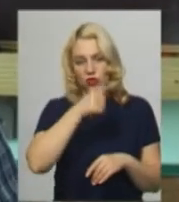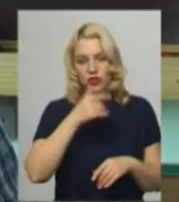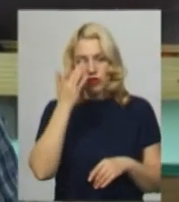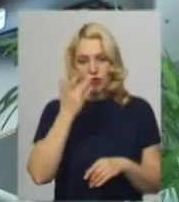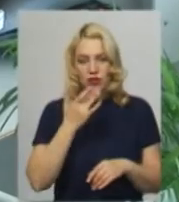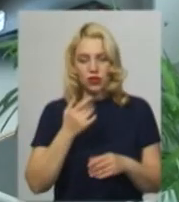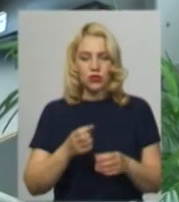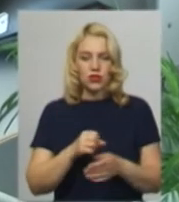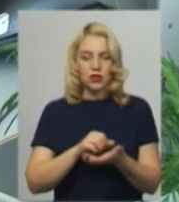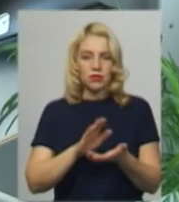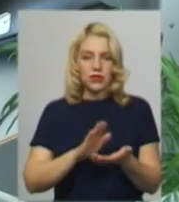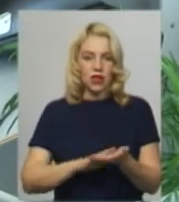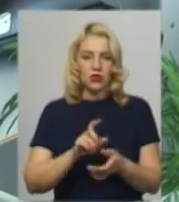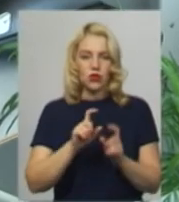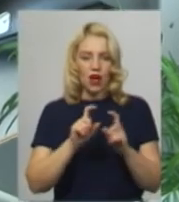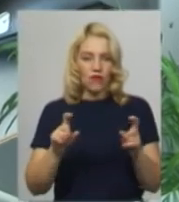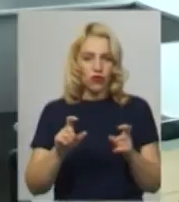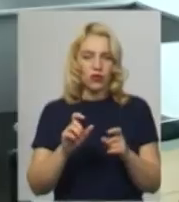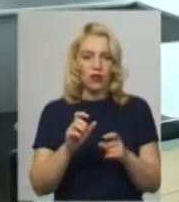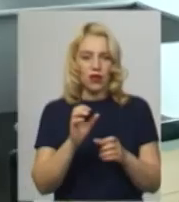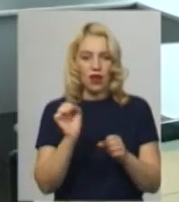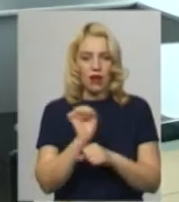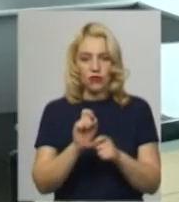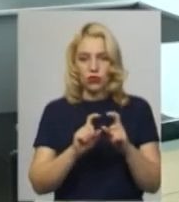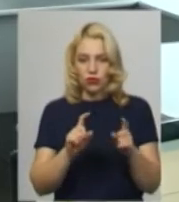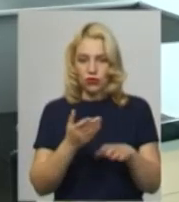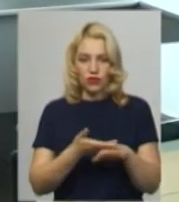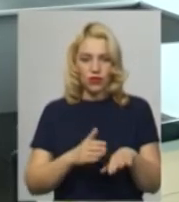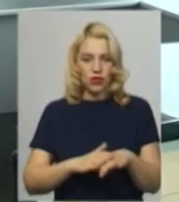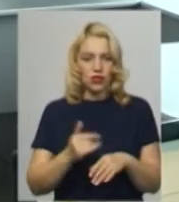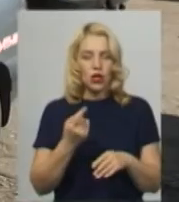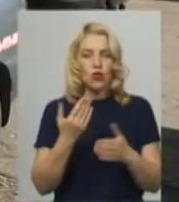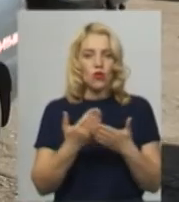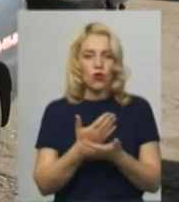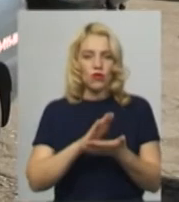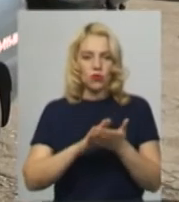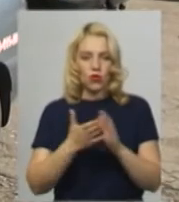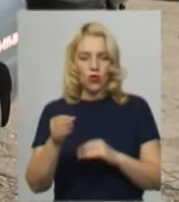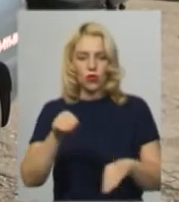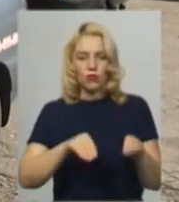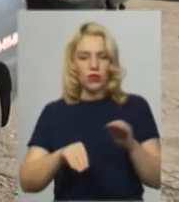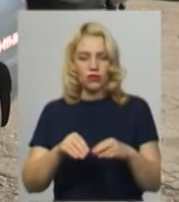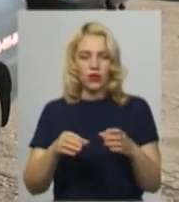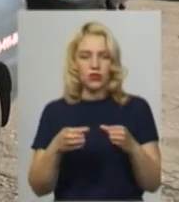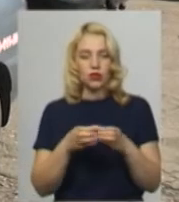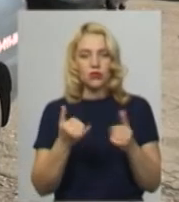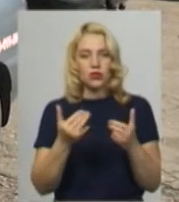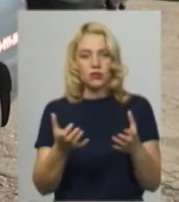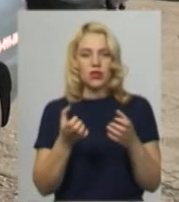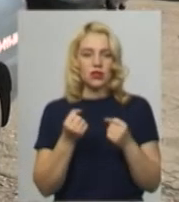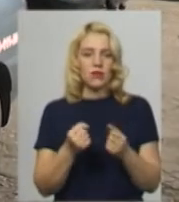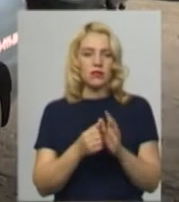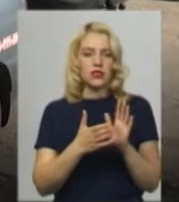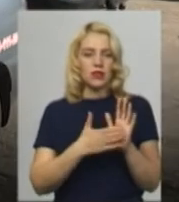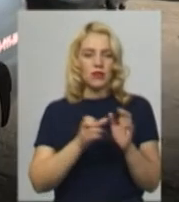заняття до автошкіл обласного центру важко. Додає, нині діють нові умови укомплектування груп. Ми вже зараз приймають запис на кінець